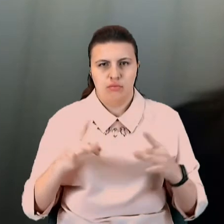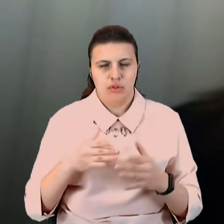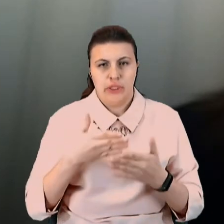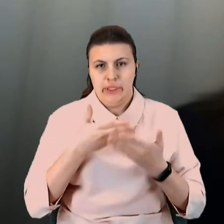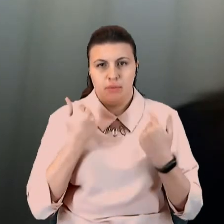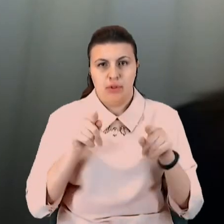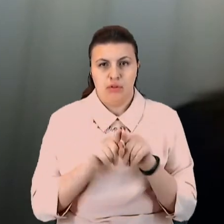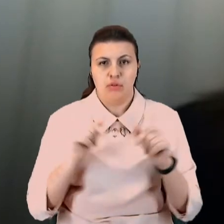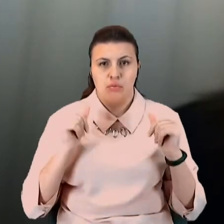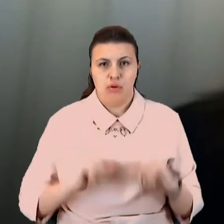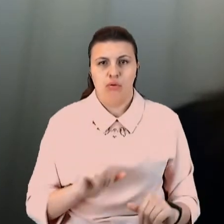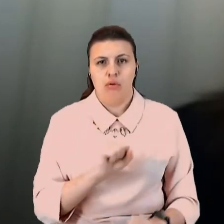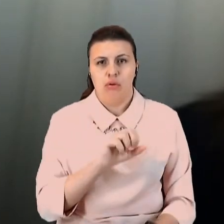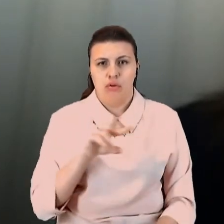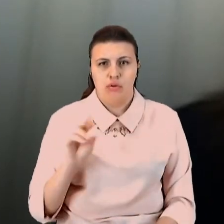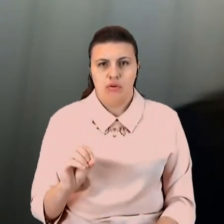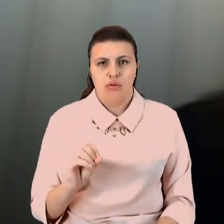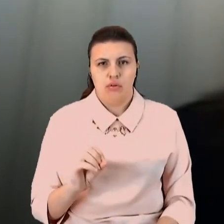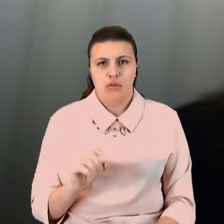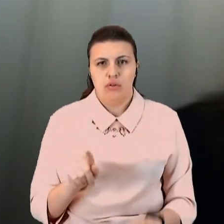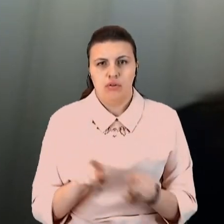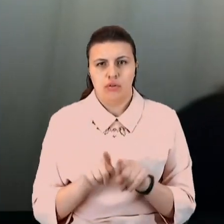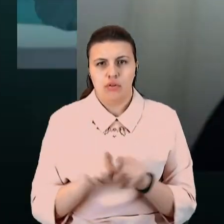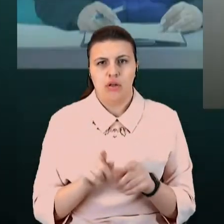Але все ж таки, керна соличність від того ж.